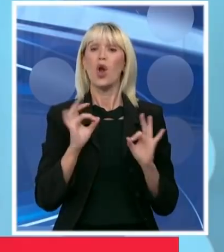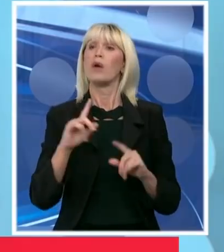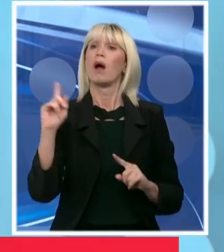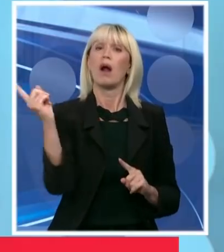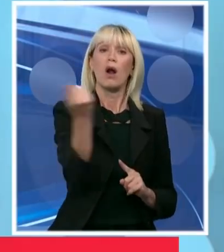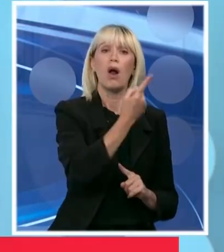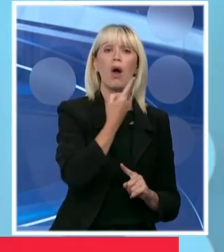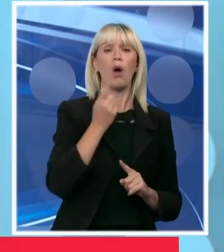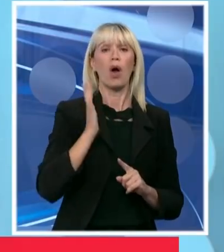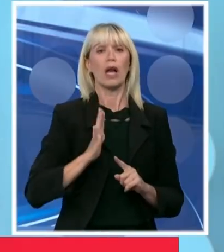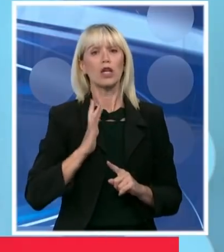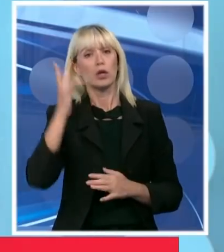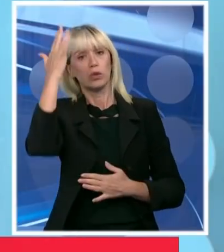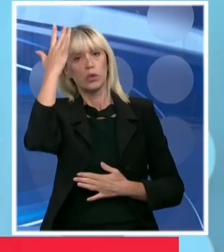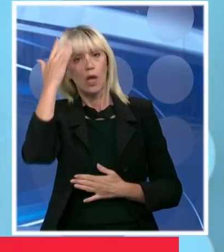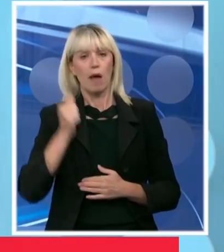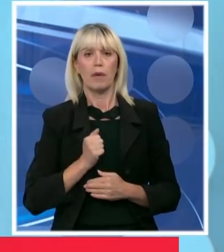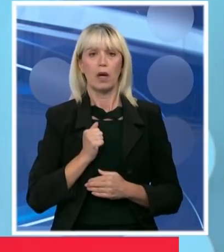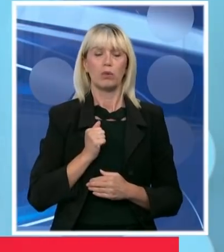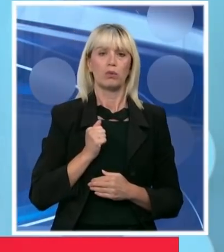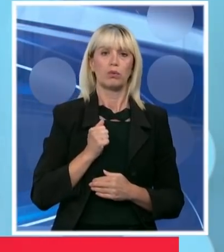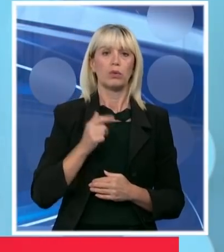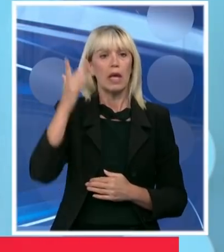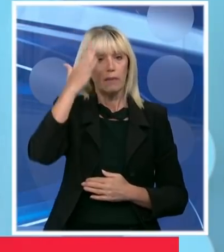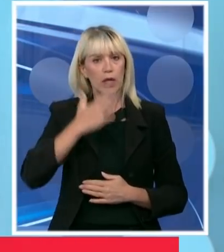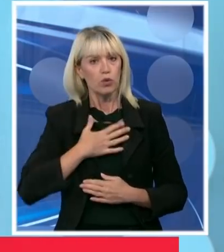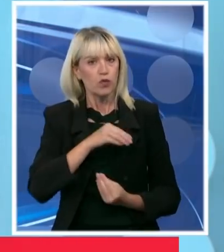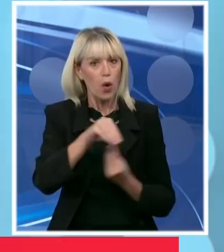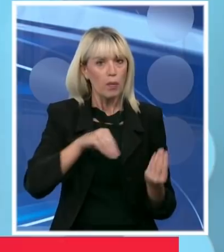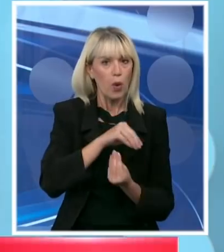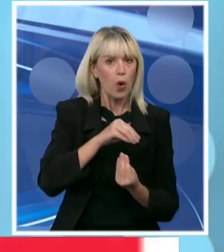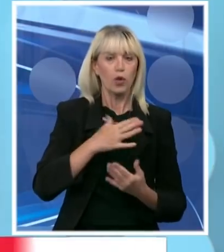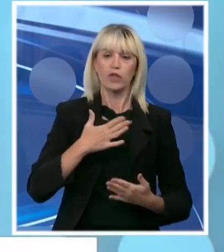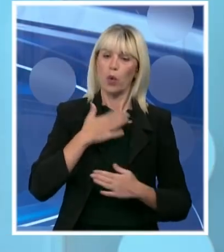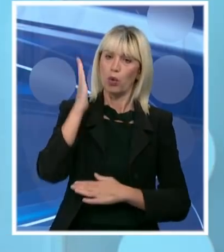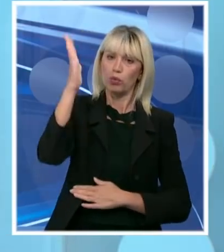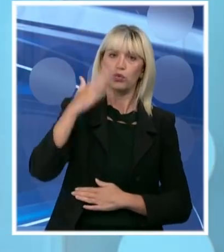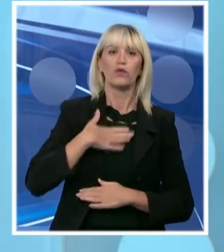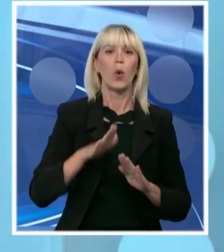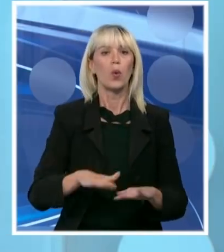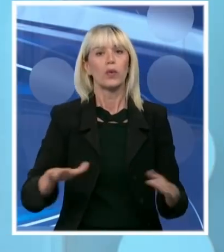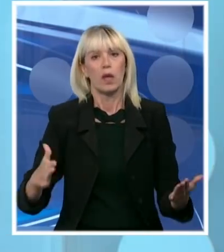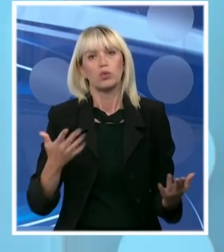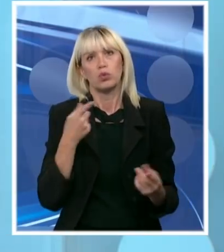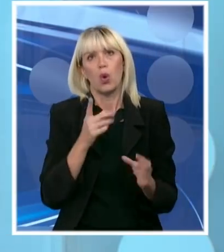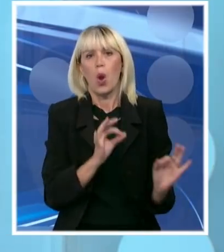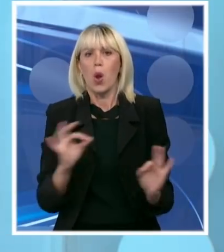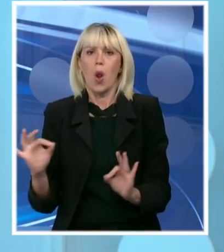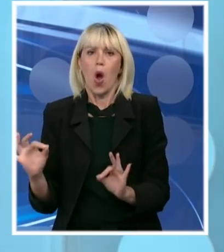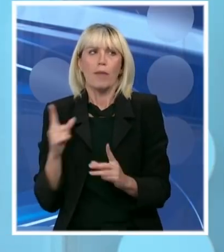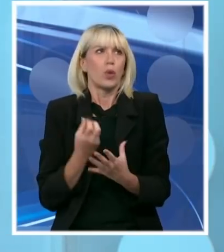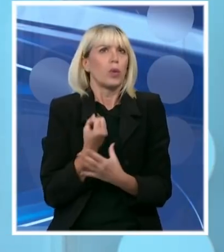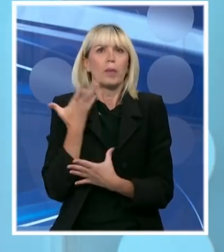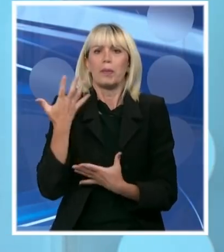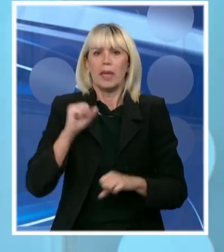Normalno je da ljudi brinu za svoje porodice, svoje budućnost, svoju decu, svoje najmilije. To je negdje prirodna